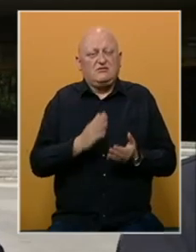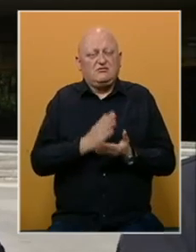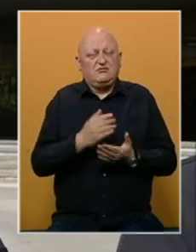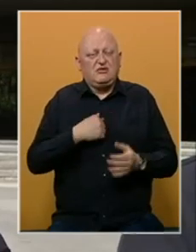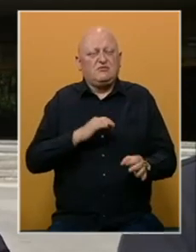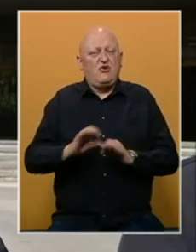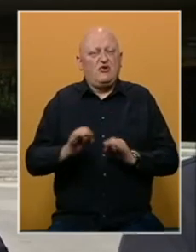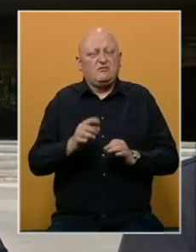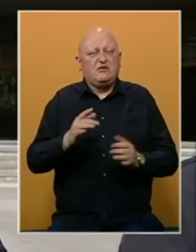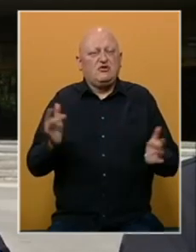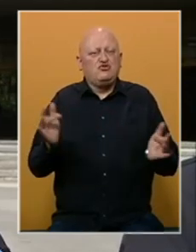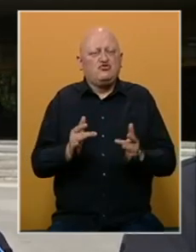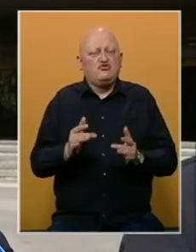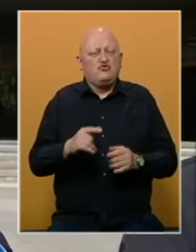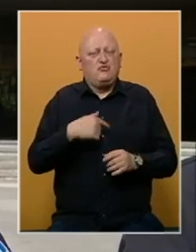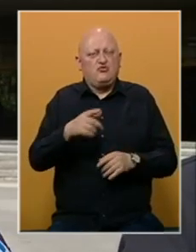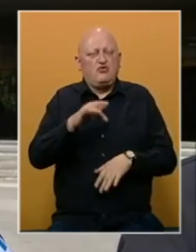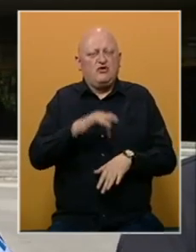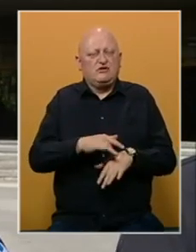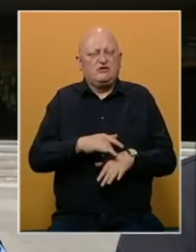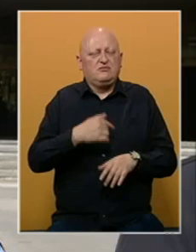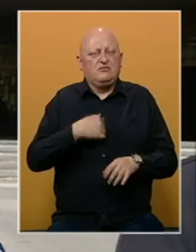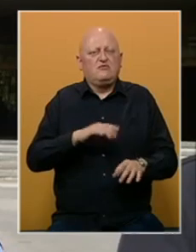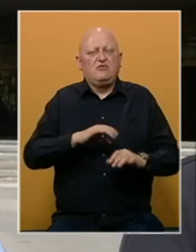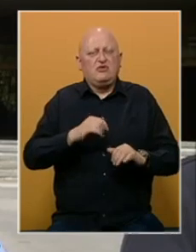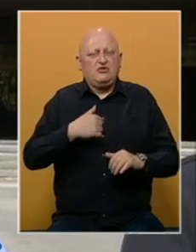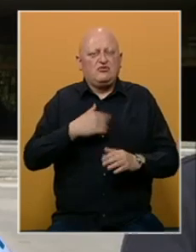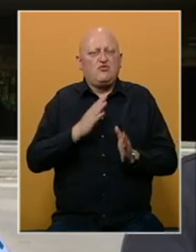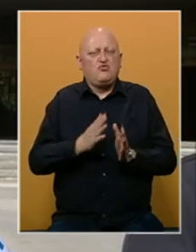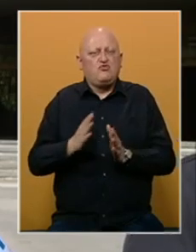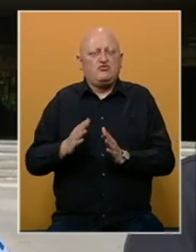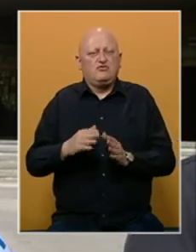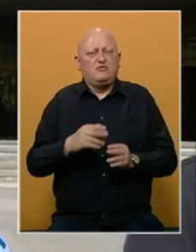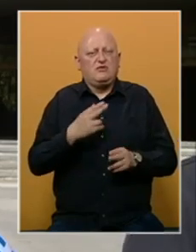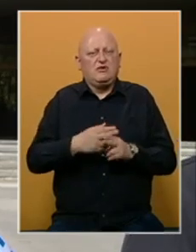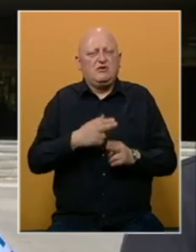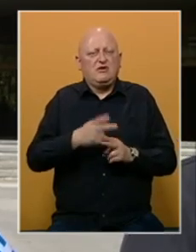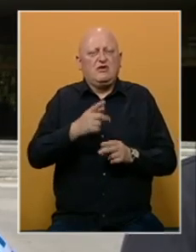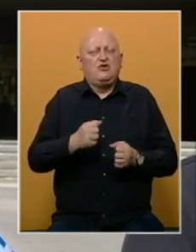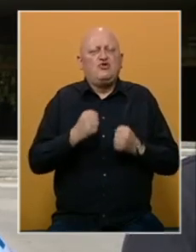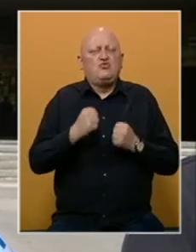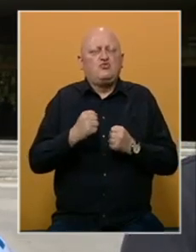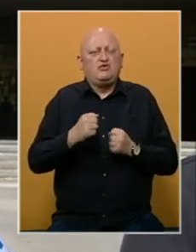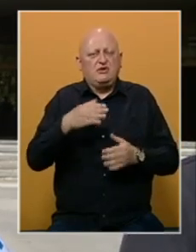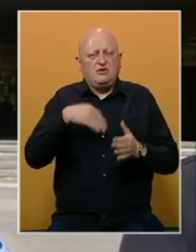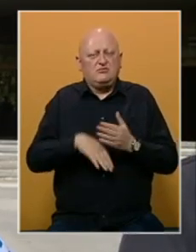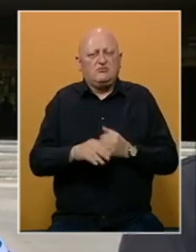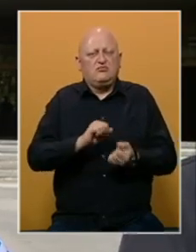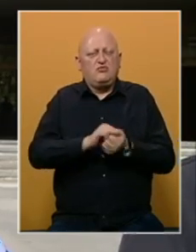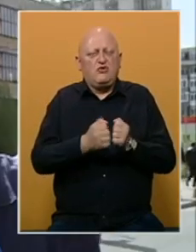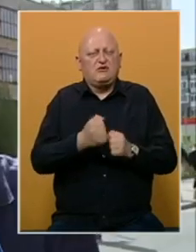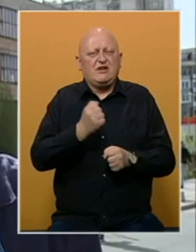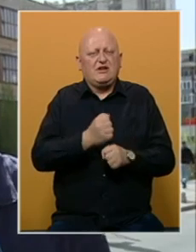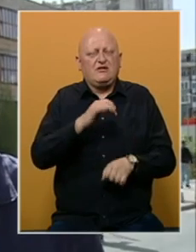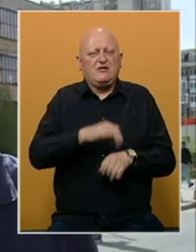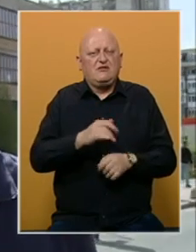spremni za taj sukob, baš u toj sredini mi ćemo u skladu sa nazivom tog rudnika boriti se za radna